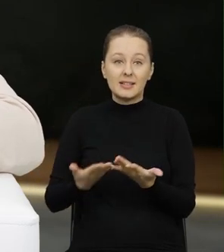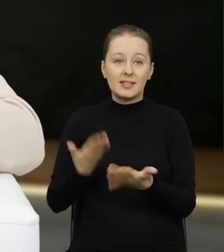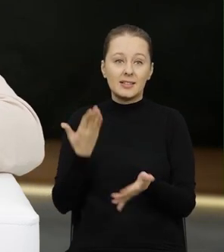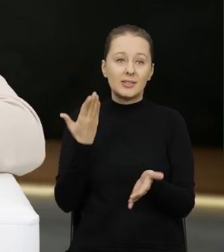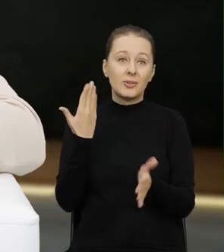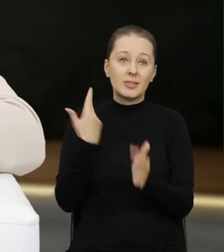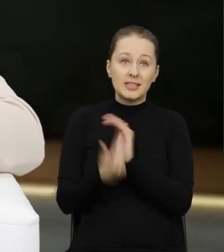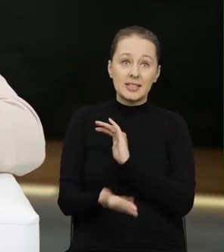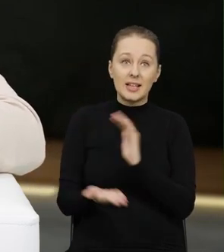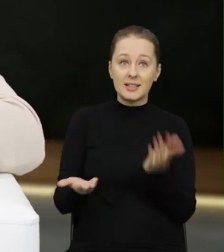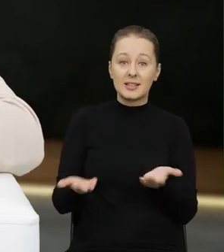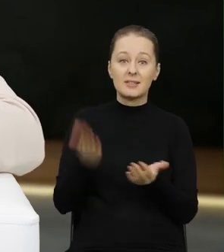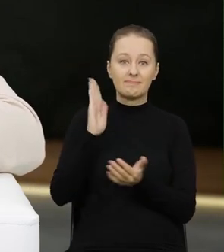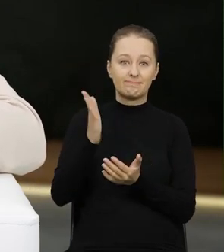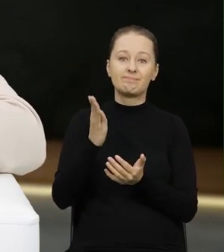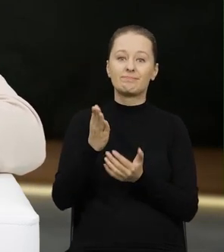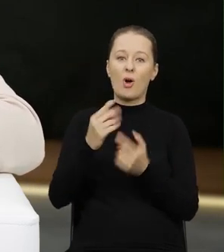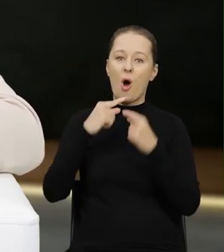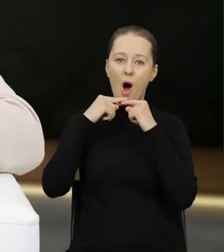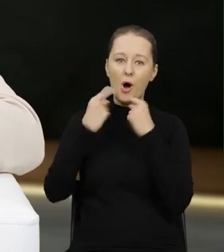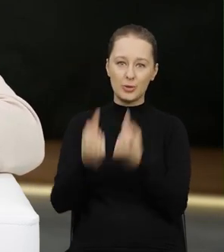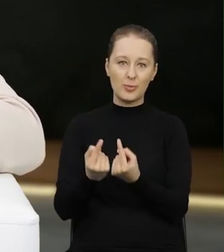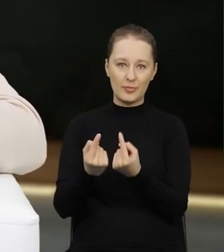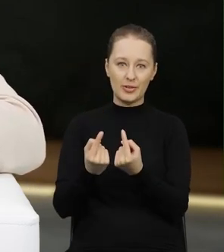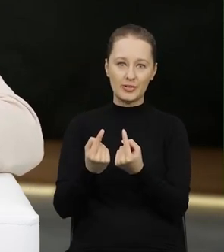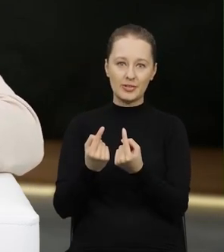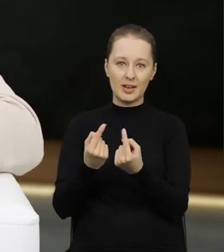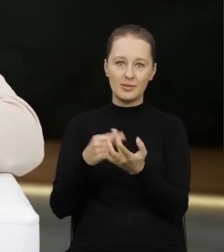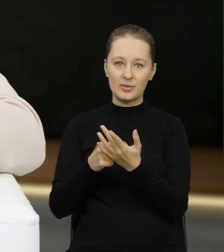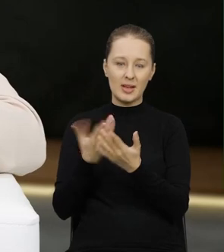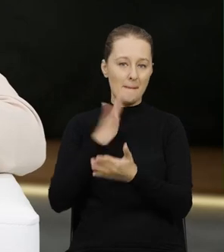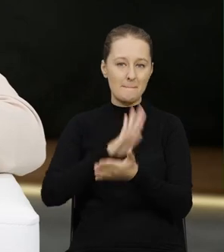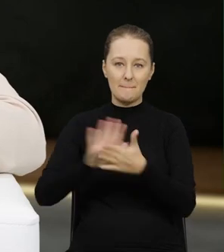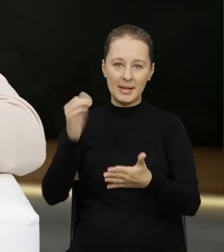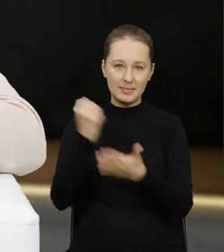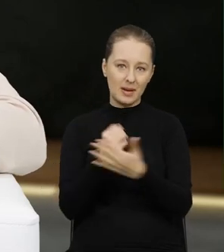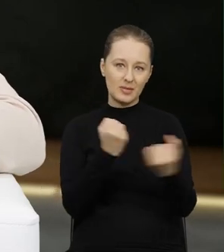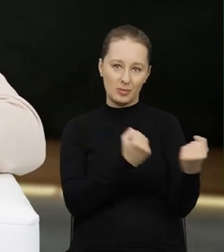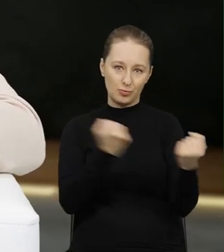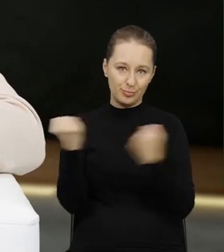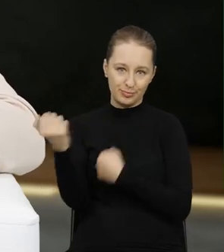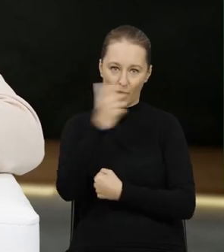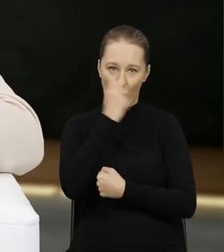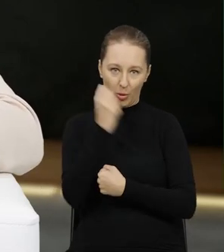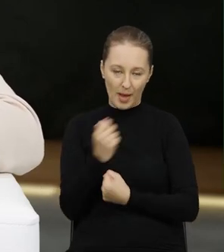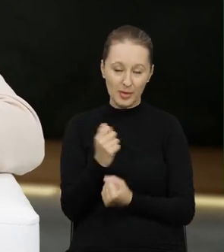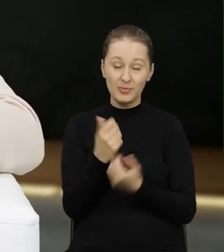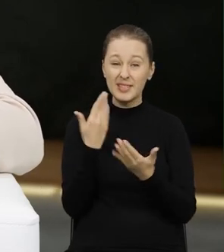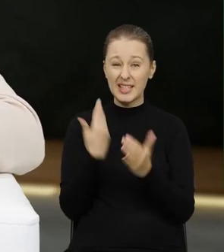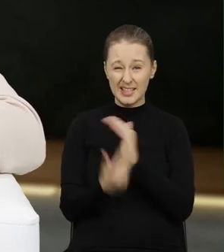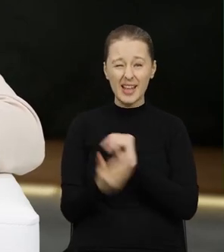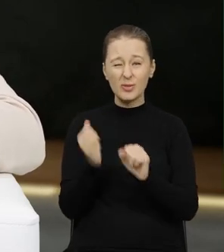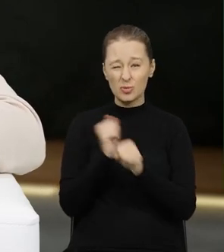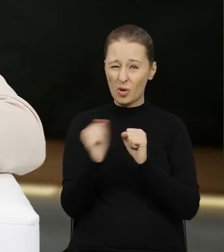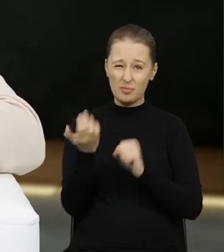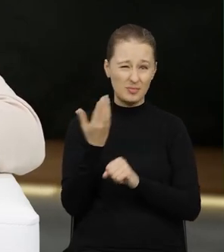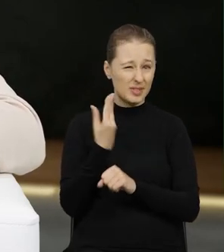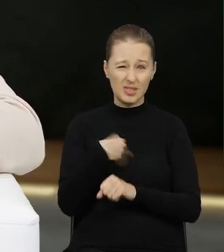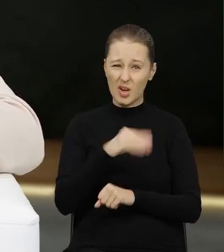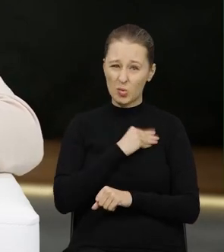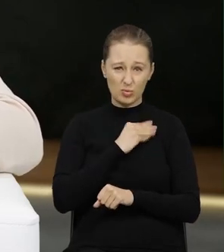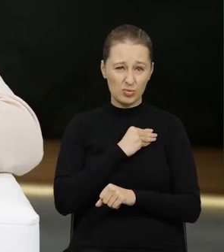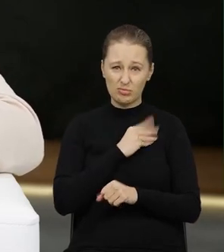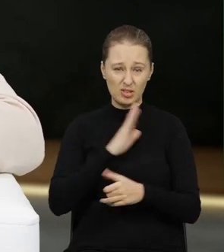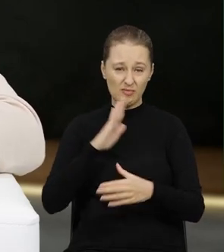No to niestety zostaje pociągnięty do odpowiedzialności za nielegalne przemieszczanie odpadów. No niestety zdarzają się nieuczciwi